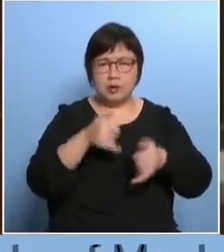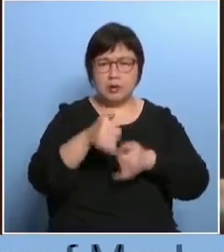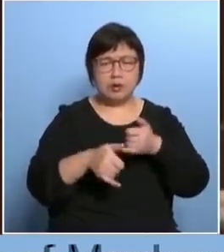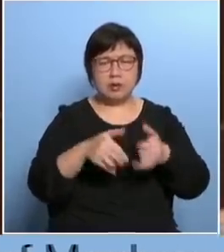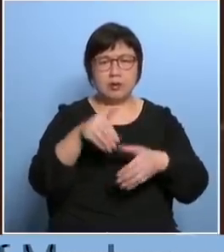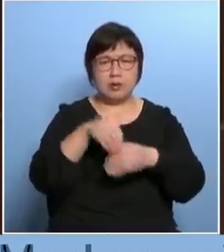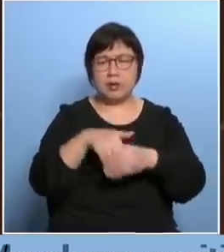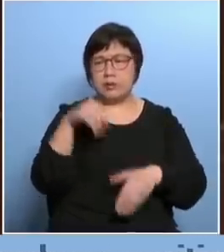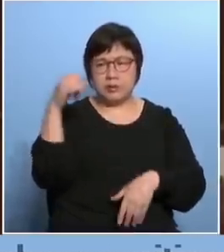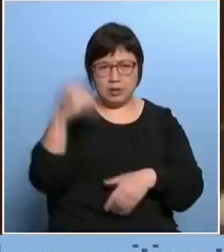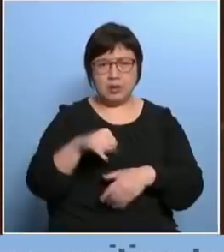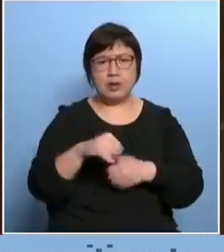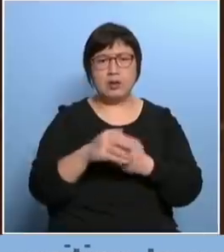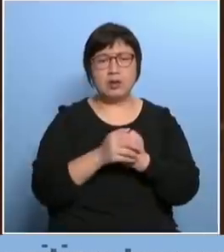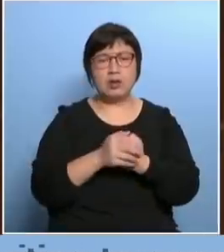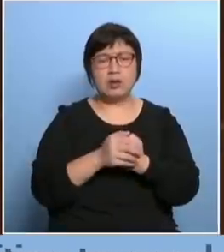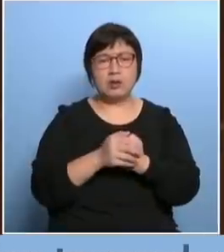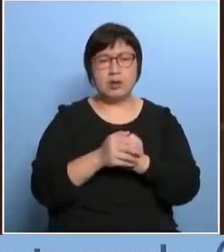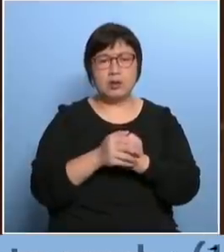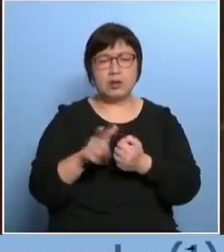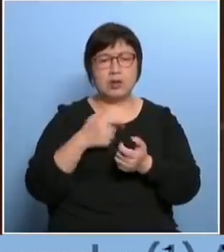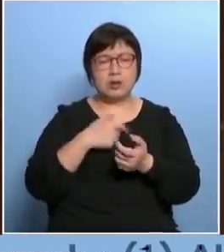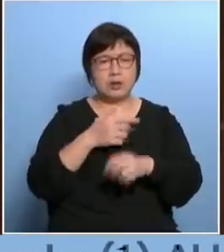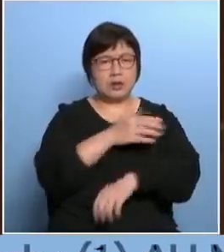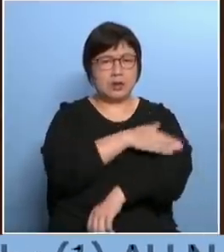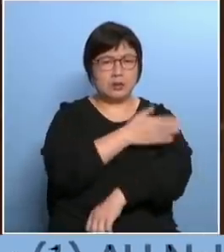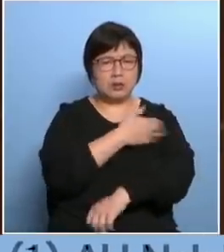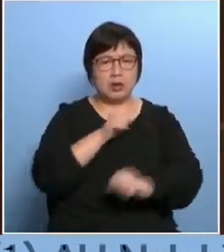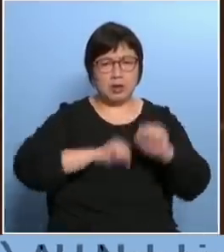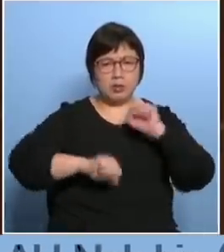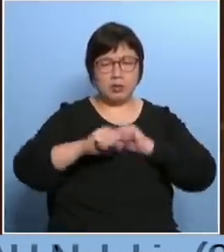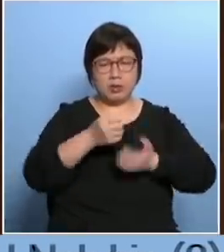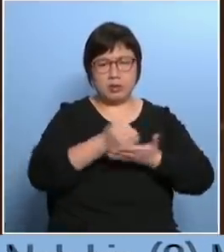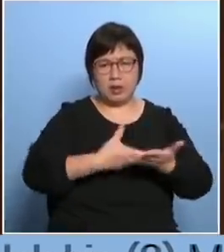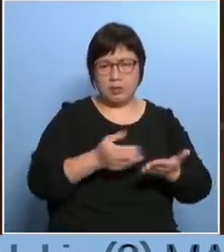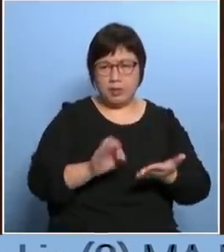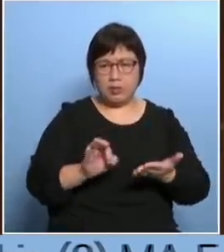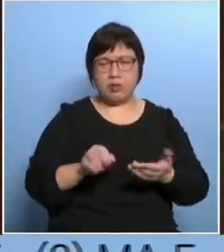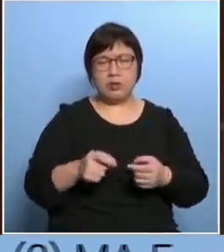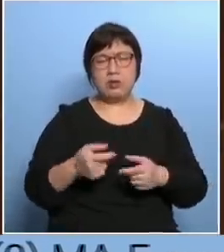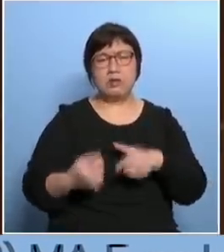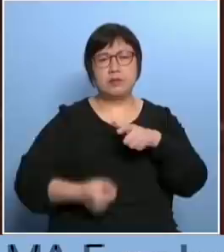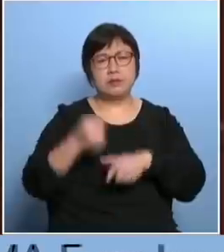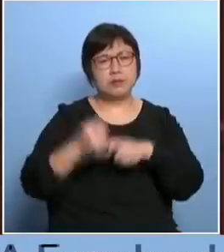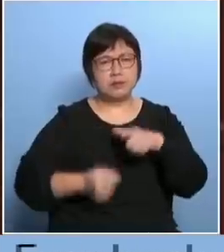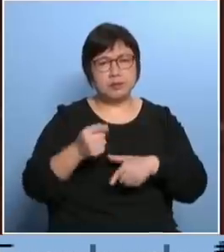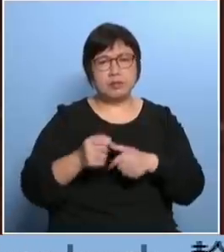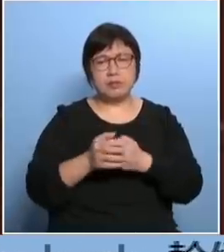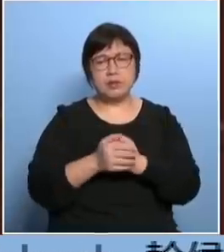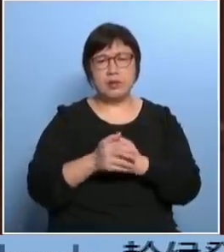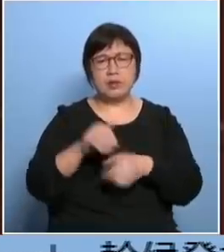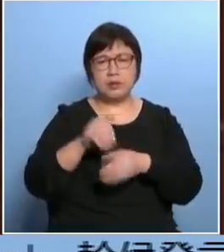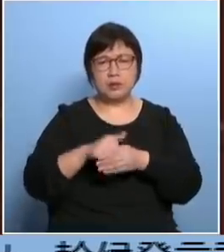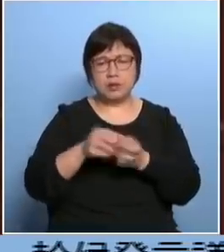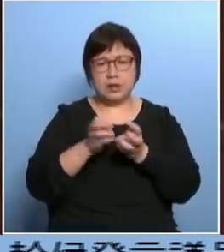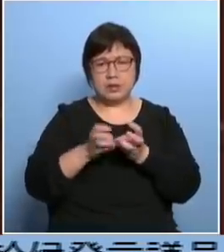在那个选举里面票站之后的行为手术你们又不写下去那你又不可以确保公平再跟着就是选举资